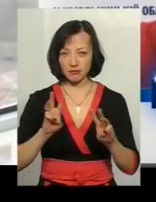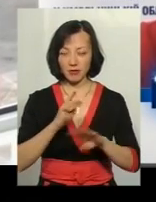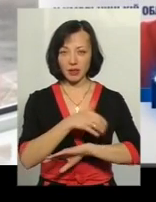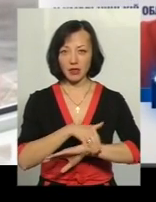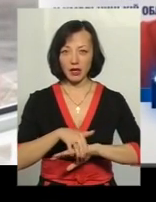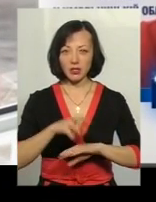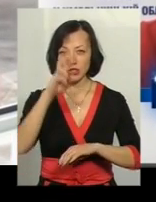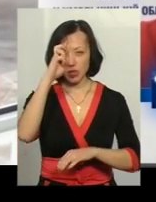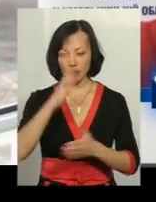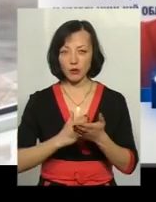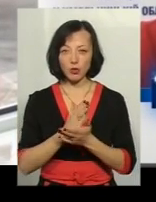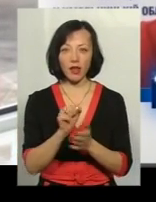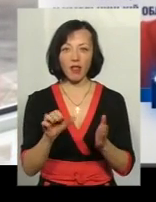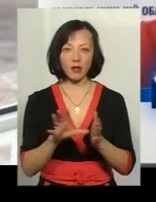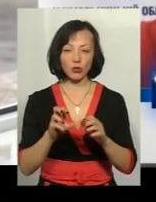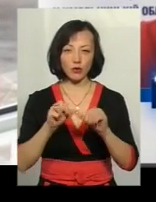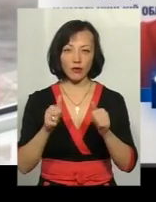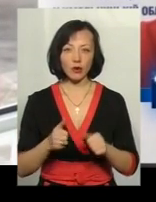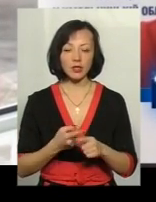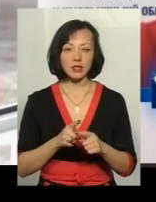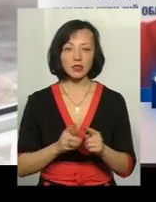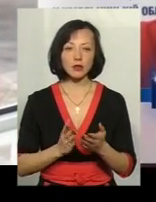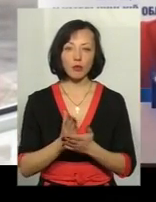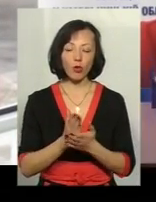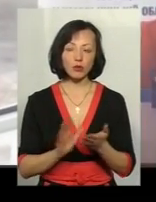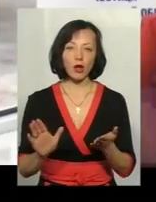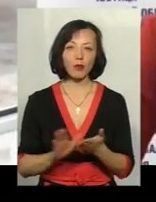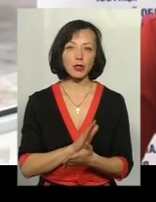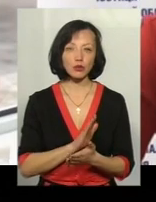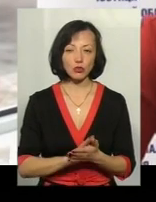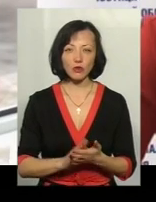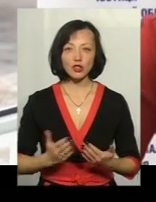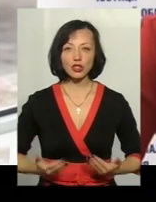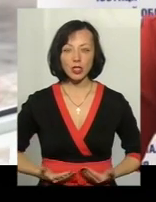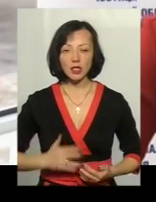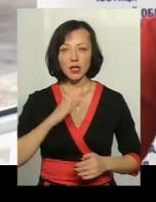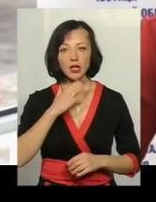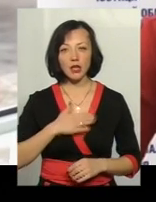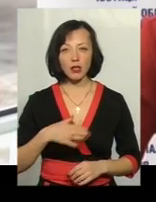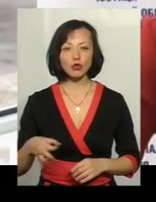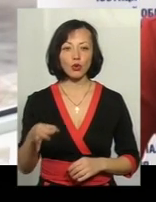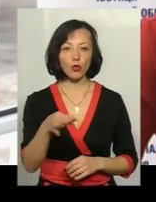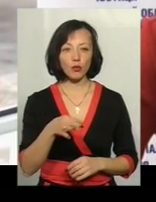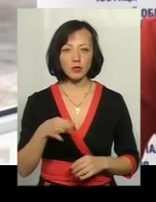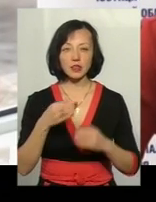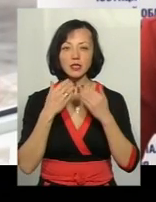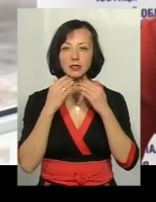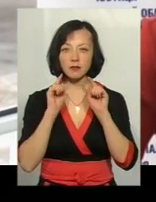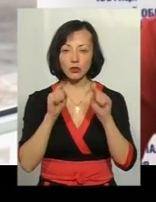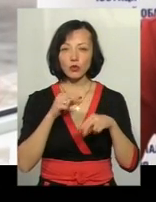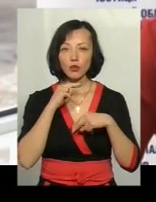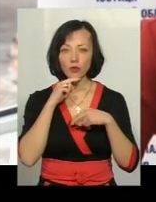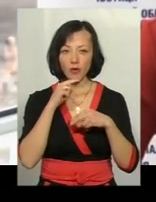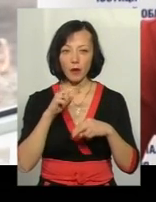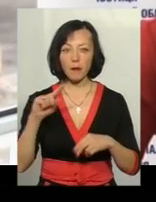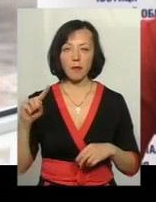електронному вигляді. Ці послуги є абсолютно безкоштовними. Жителі нашої області, звернувши увагу, першими